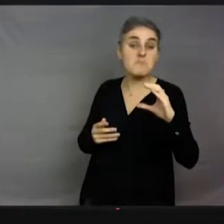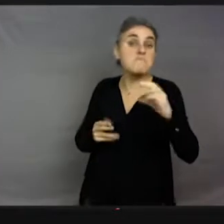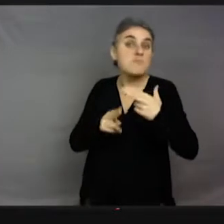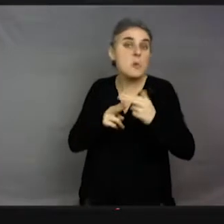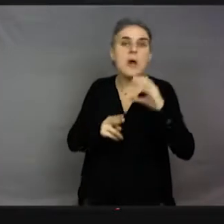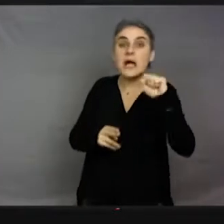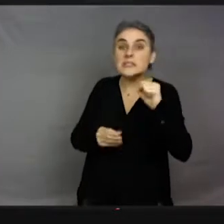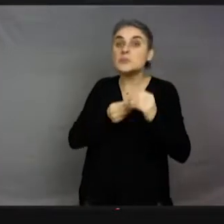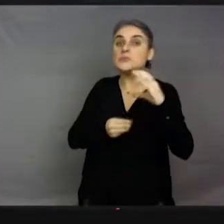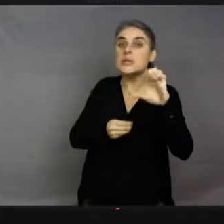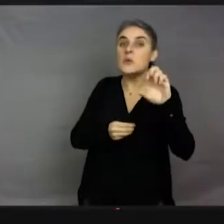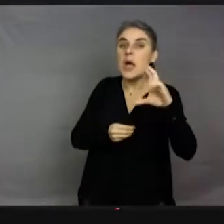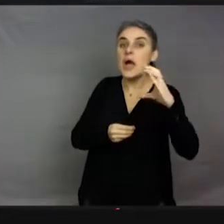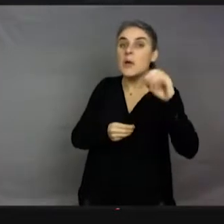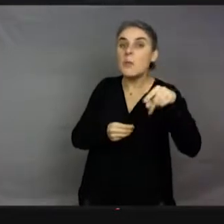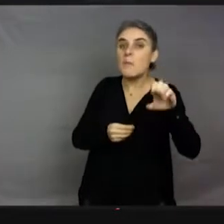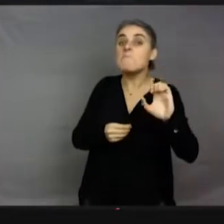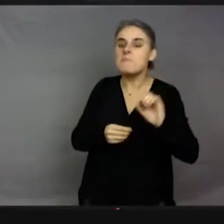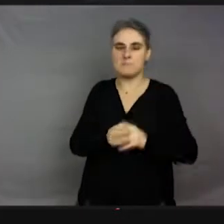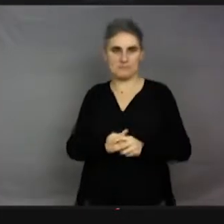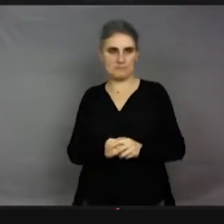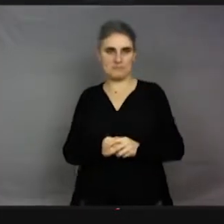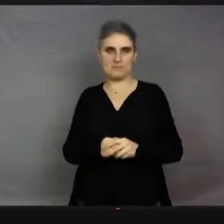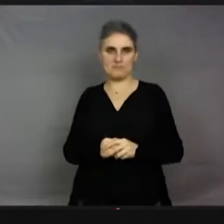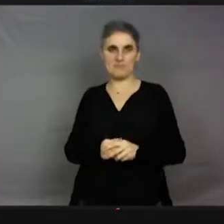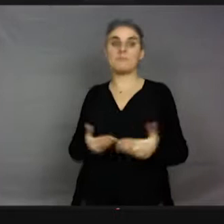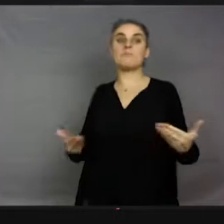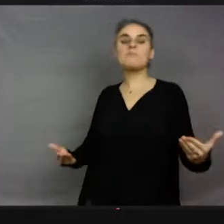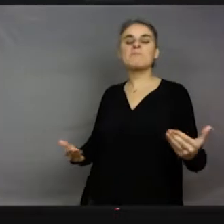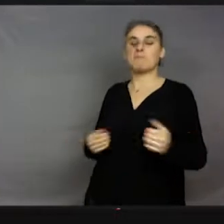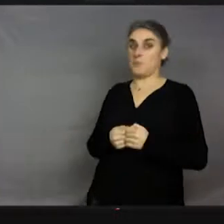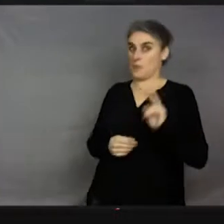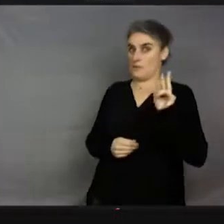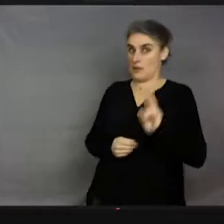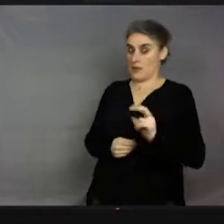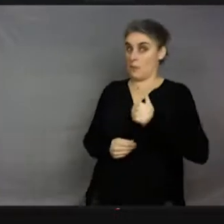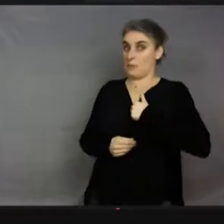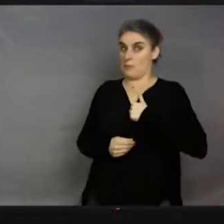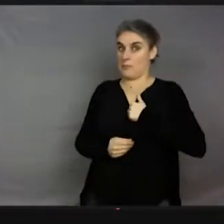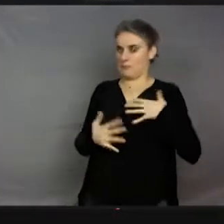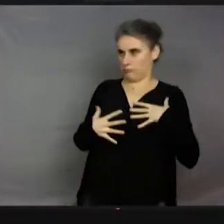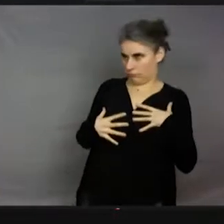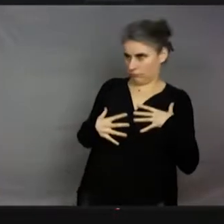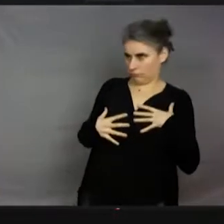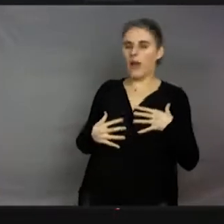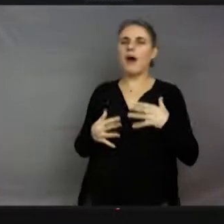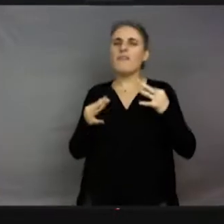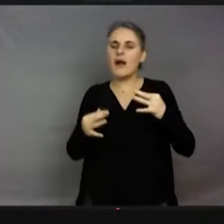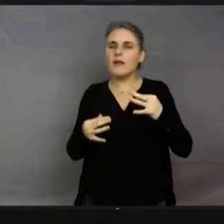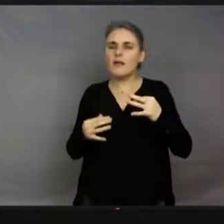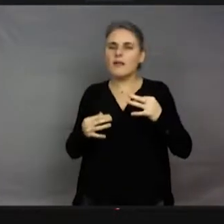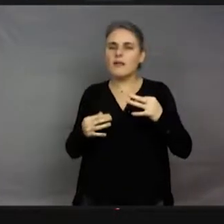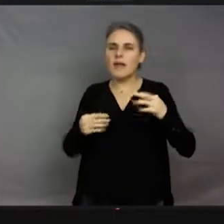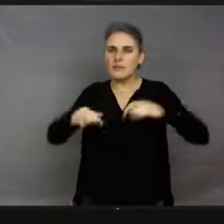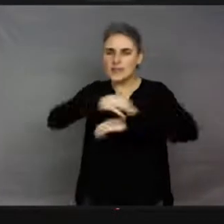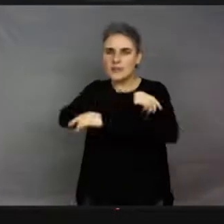Alors après, vous vouliez nous parler, là j'avoue aussi, j'étais un petit peu du suicide. Le suicide chez les insectes. Ça,